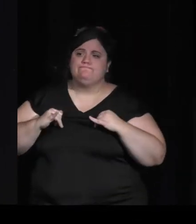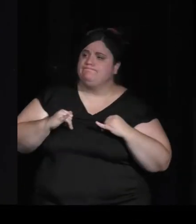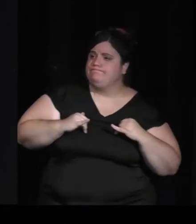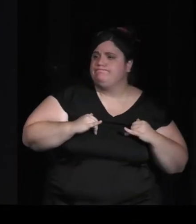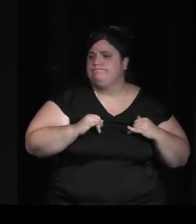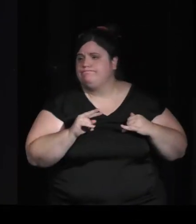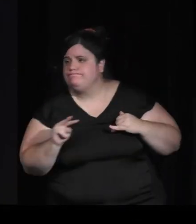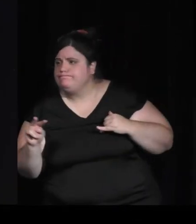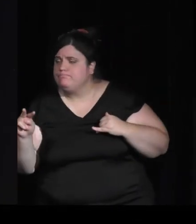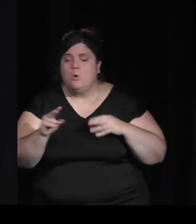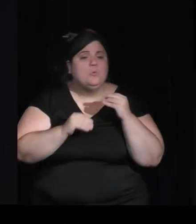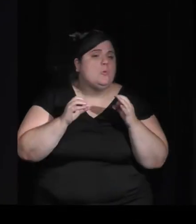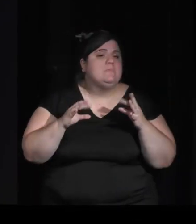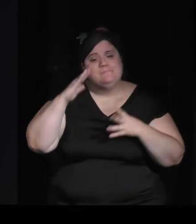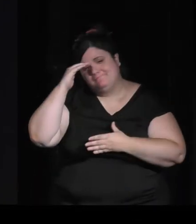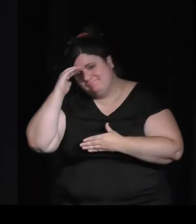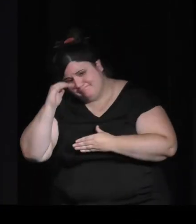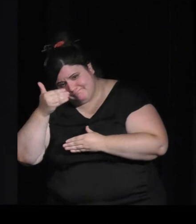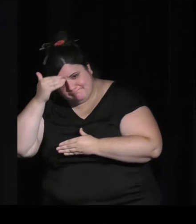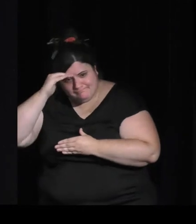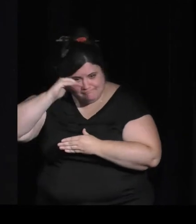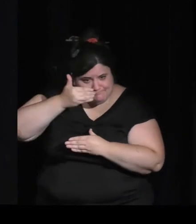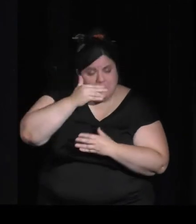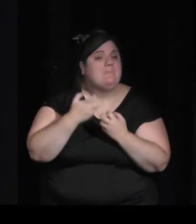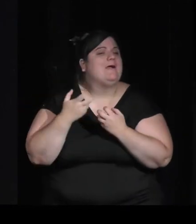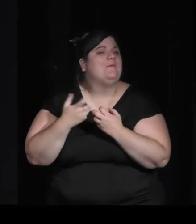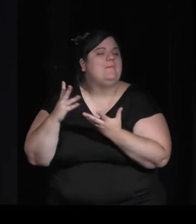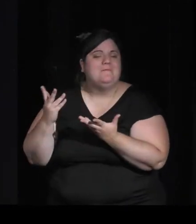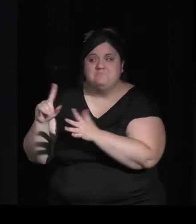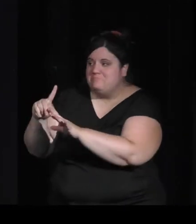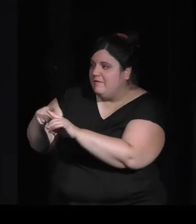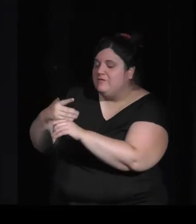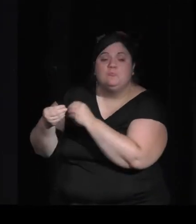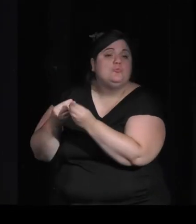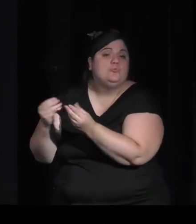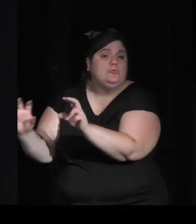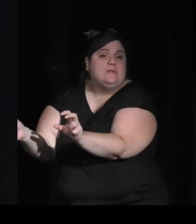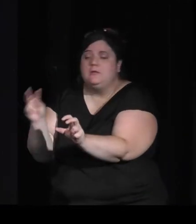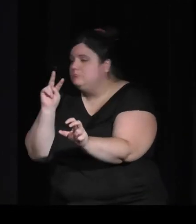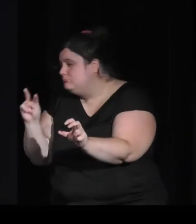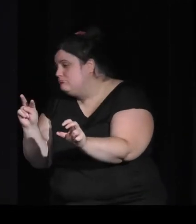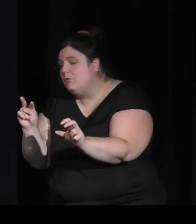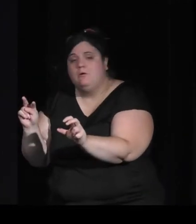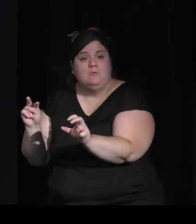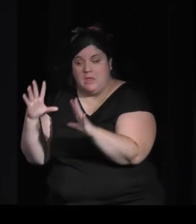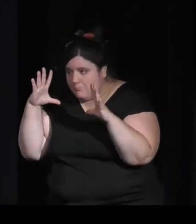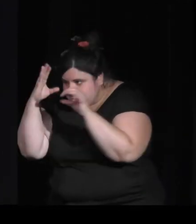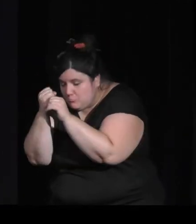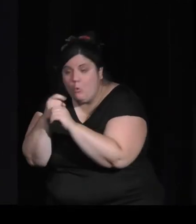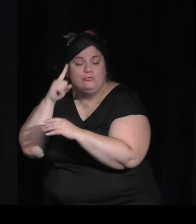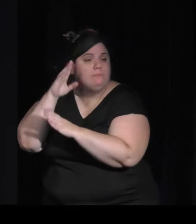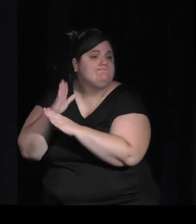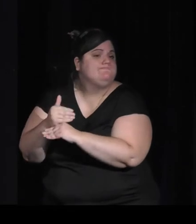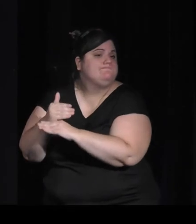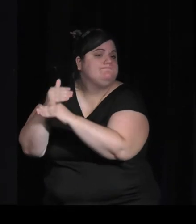parfois aussi de semi-somnolence,'est-à-dire comme on peut être devant un programme de télé,'est-à-dire on regarde un peu. Alors ça, moi, je l'avais